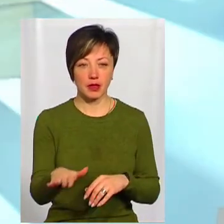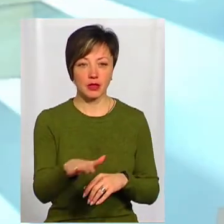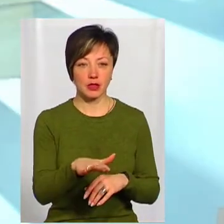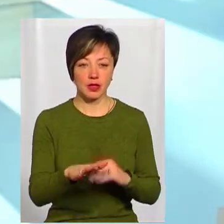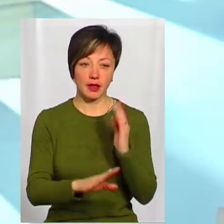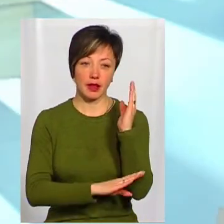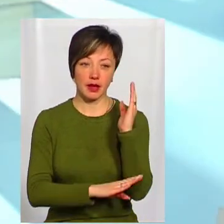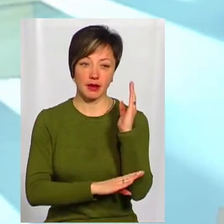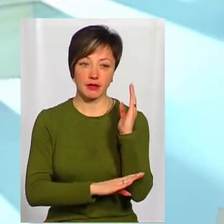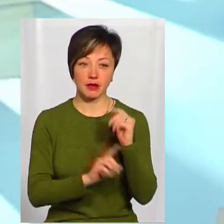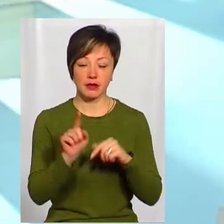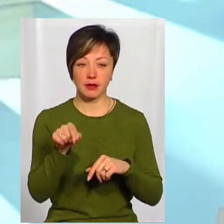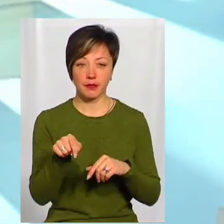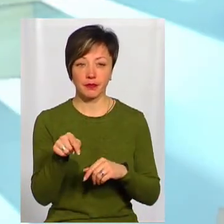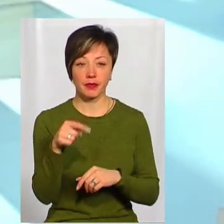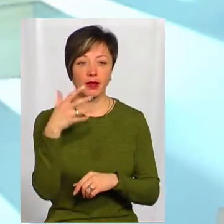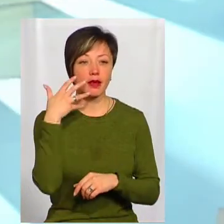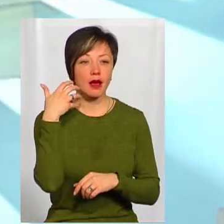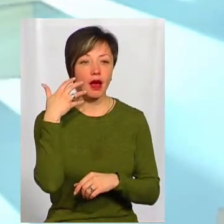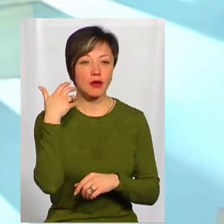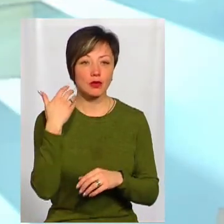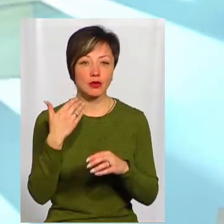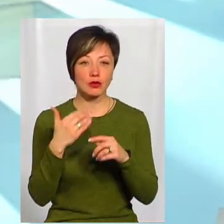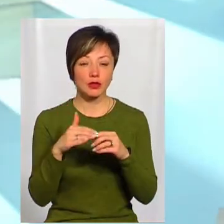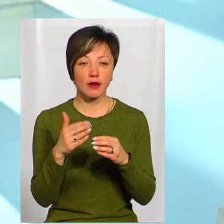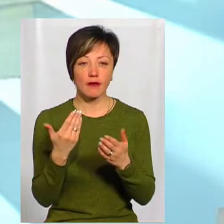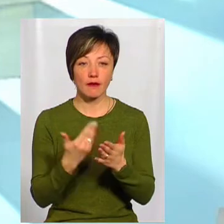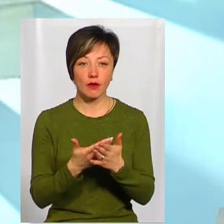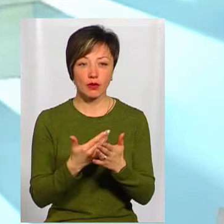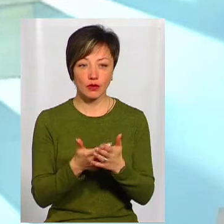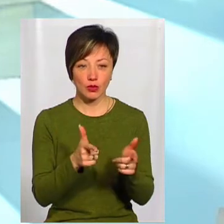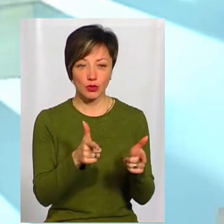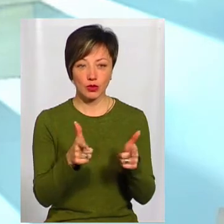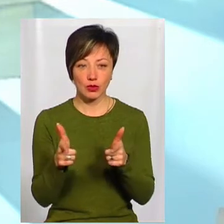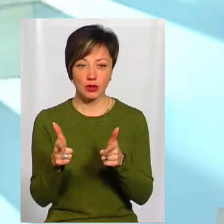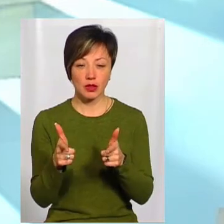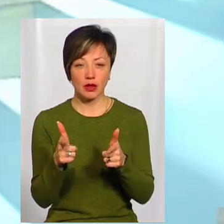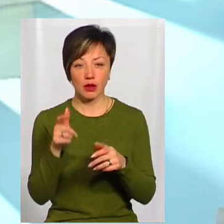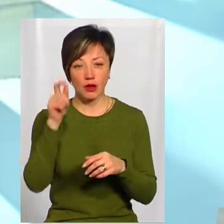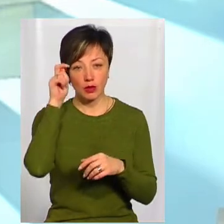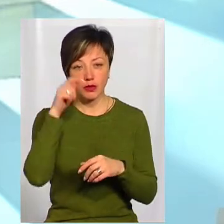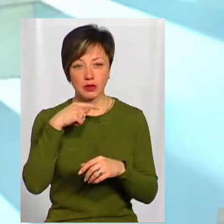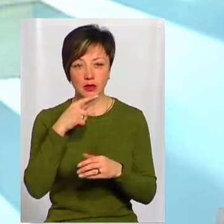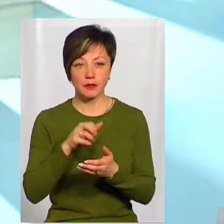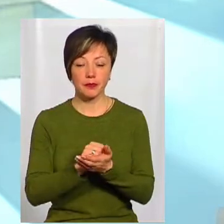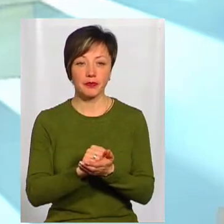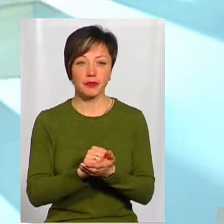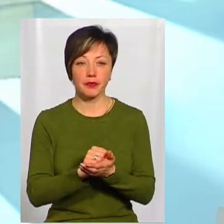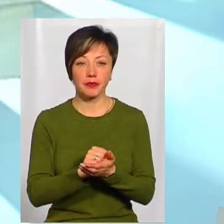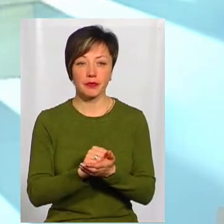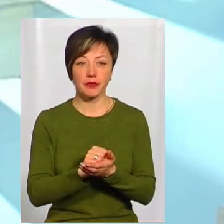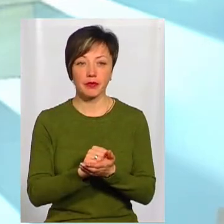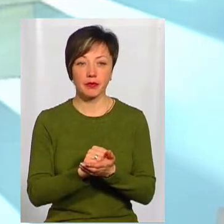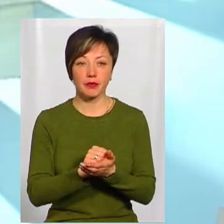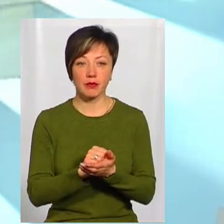і дерево. На тому дереві яблука вже осінні, вже дозріли. І мені гукає хлопці, знаєте, що я займаюся питанням охорони